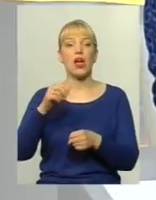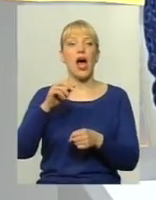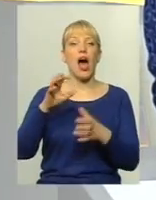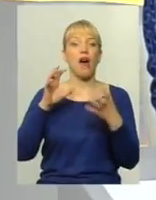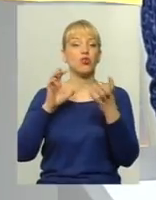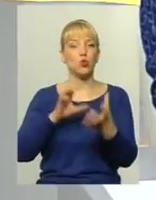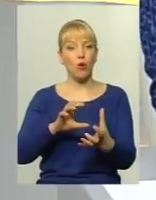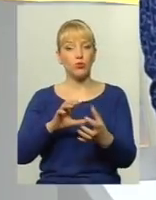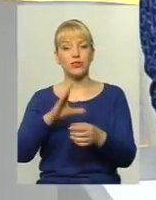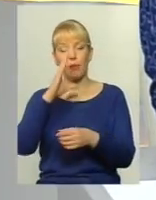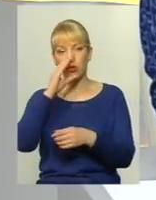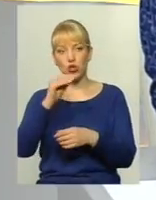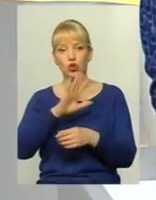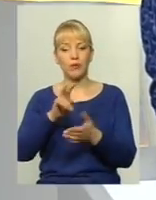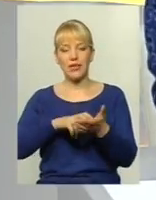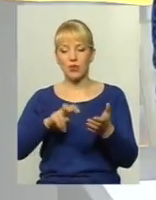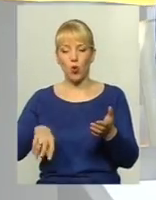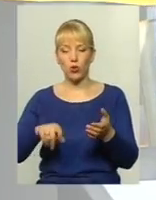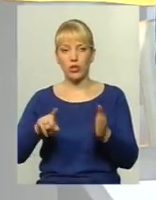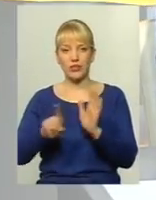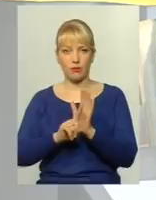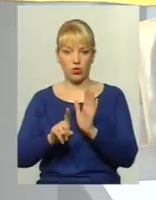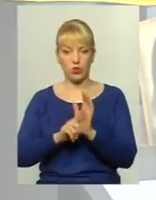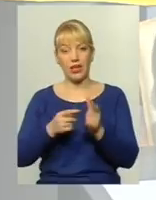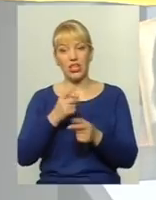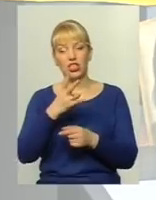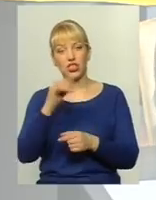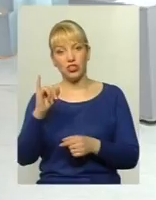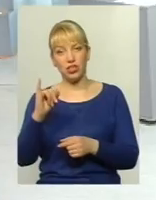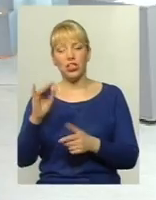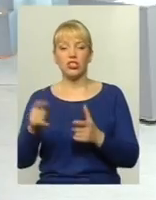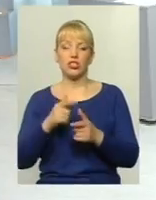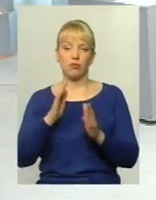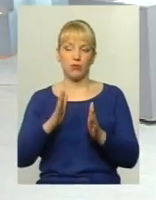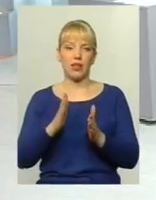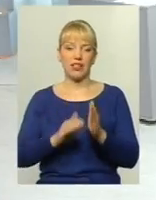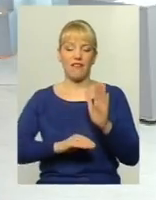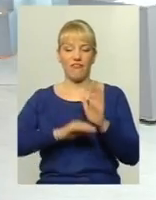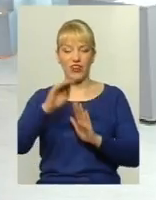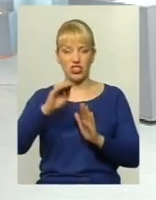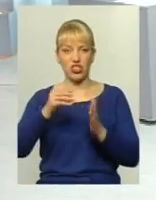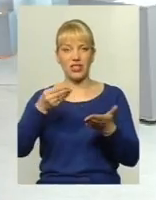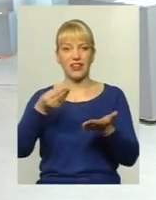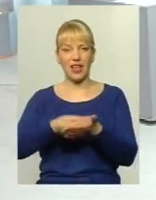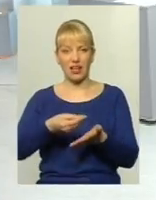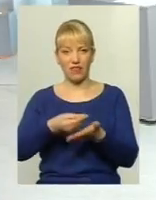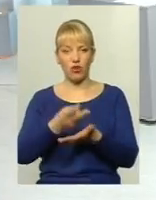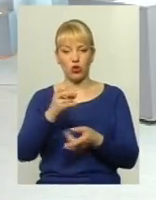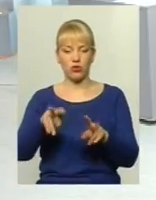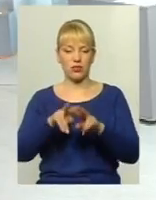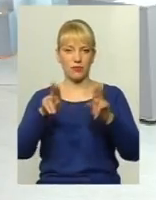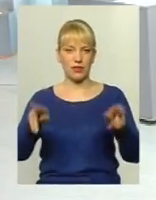маршрутне таксі не сходило з маршрутів? Чи ні? Чи ми матимемо вищий тариф, але з тим самим